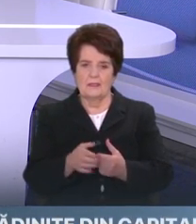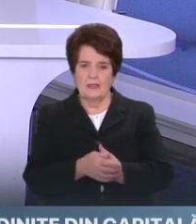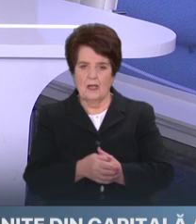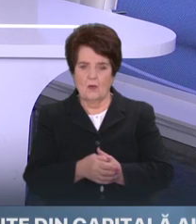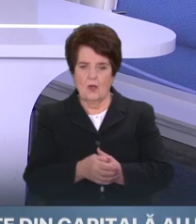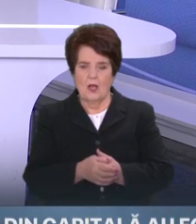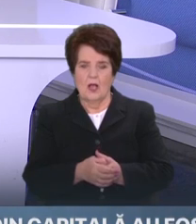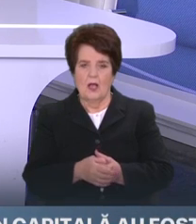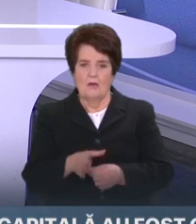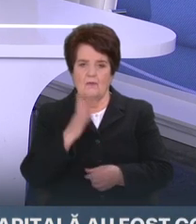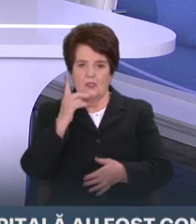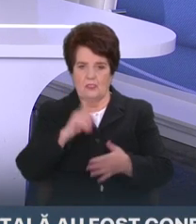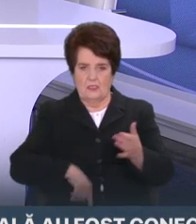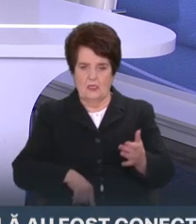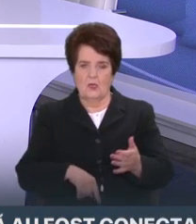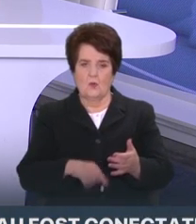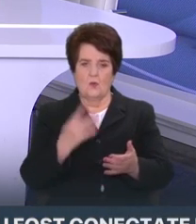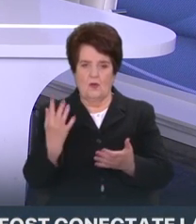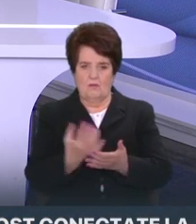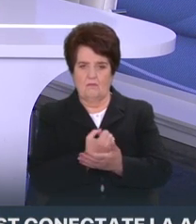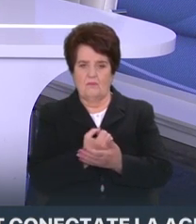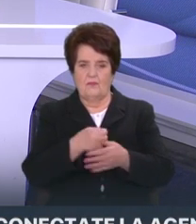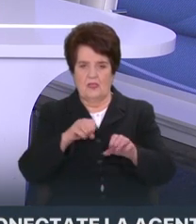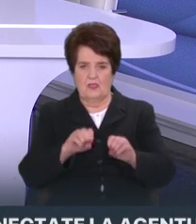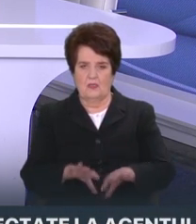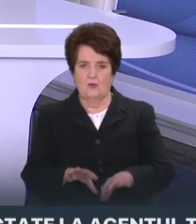siguri că ați reușit să identificați